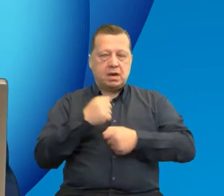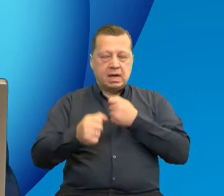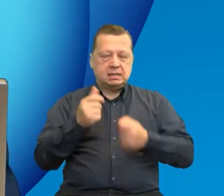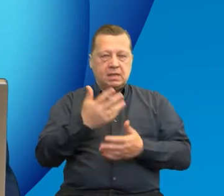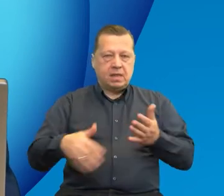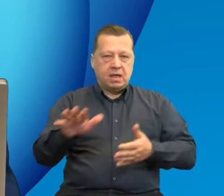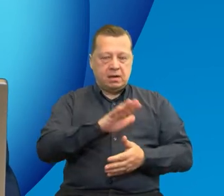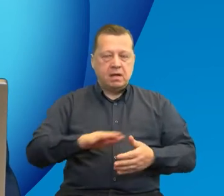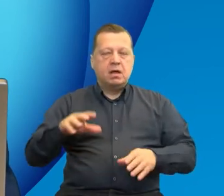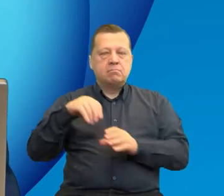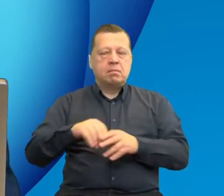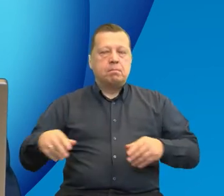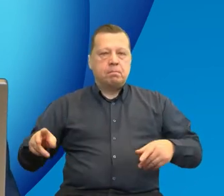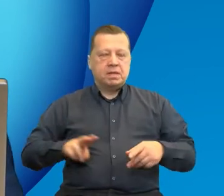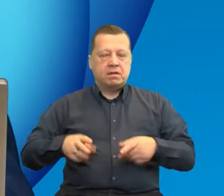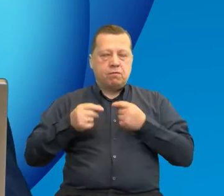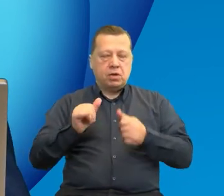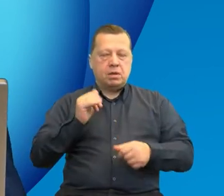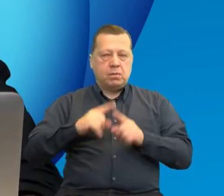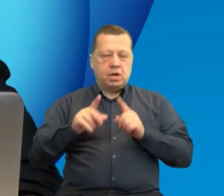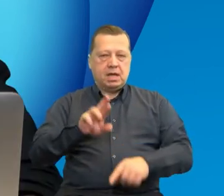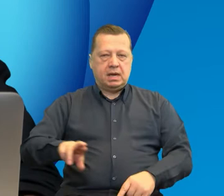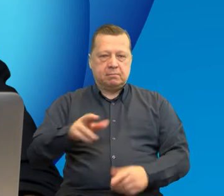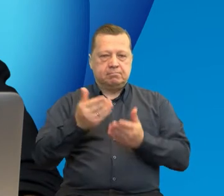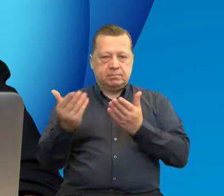Ministerstwie Funduszy i Polityki Regionalnej. Proszę Agnieszka.